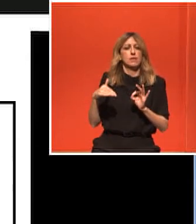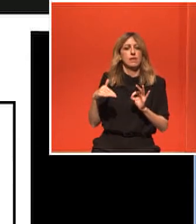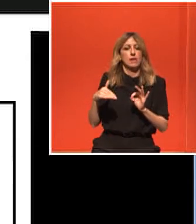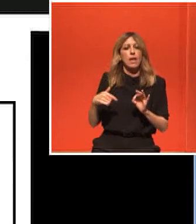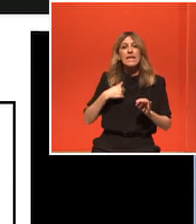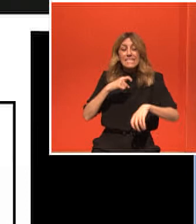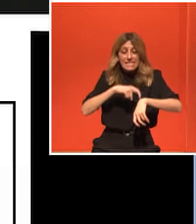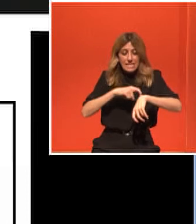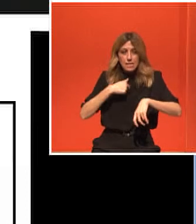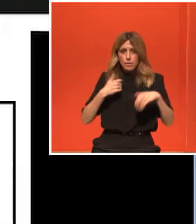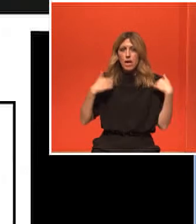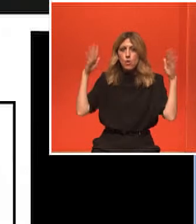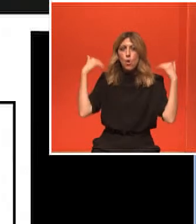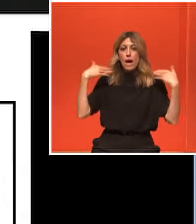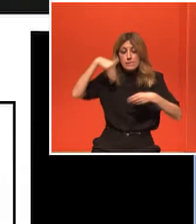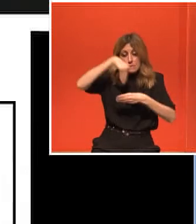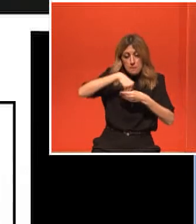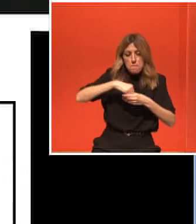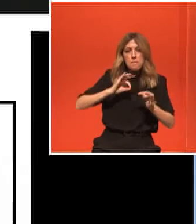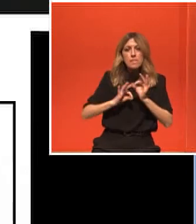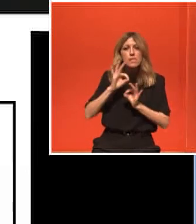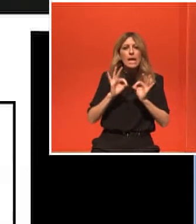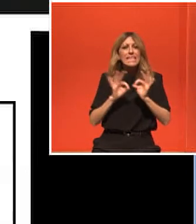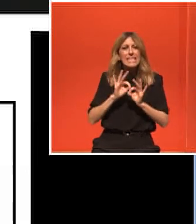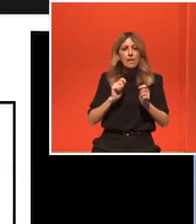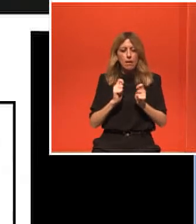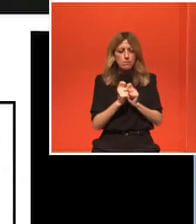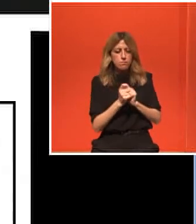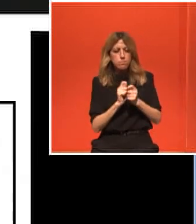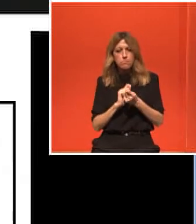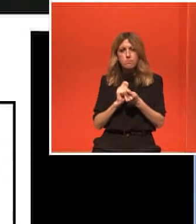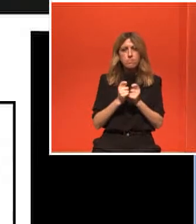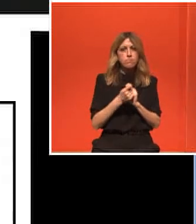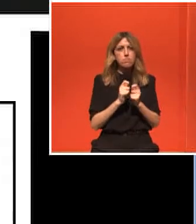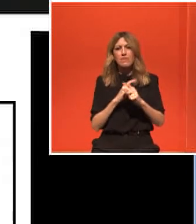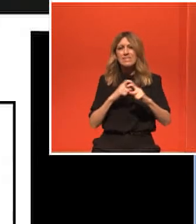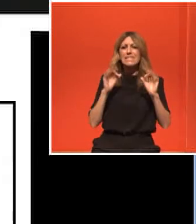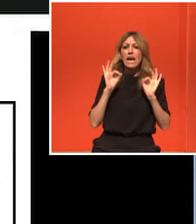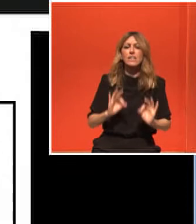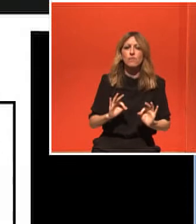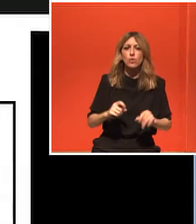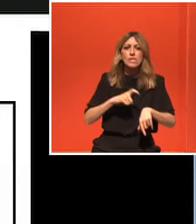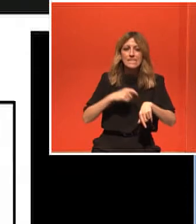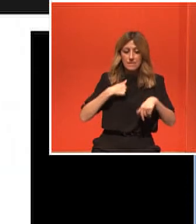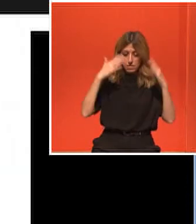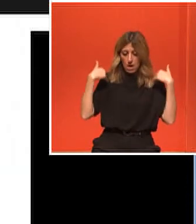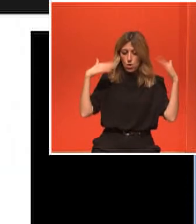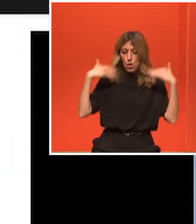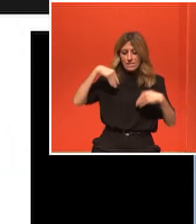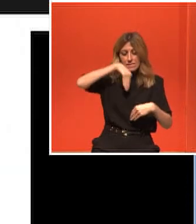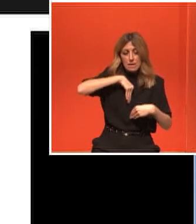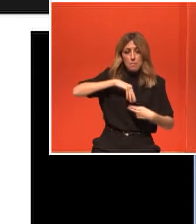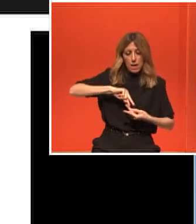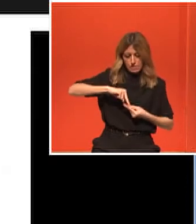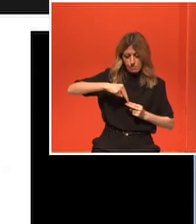Ποια είναι τα μονοπάτια τα οποία ενεργοποιούνται. Ποιες είναι οι μεταβολές στο γονιδίωμα που συμβαίνουν. Έτσι λοιπόν,